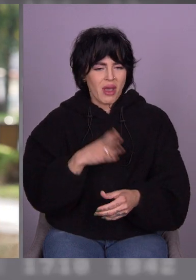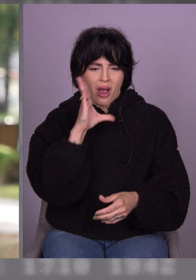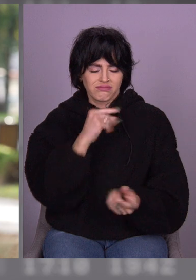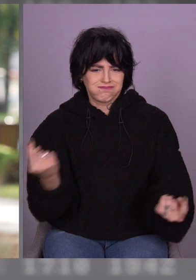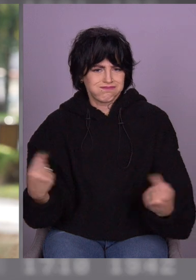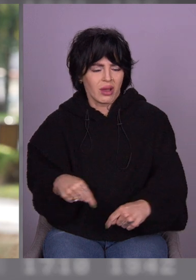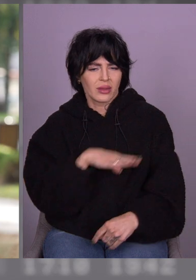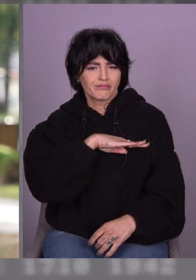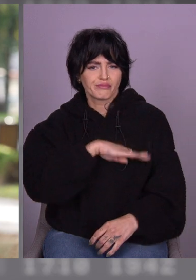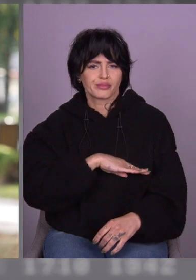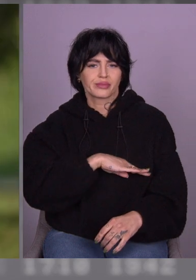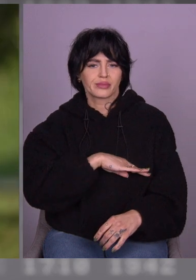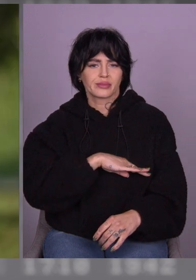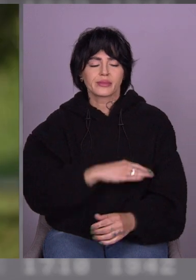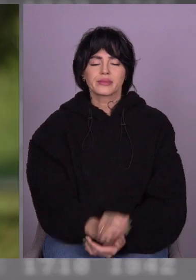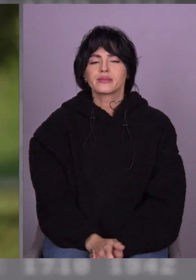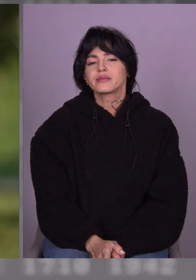депресію.